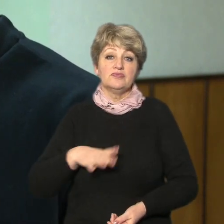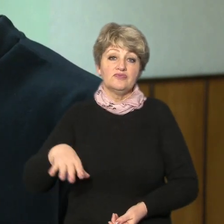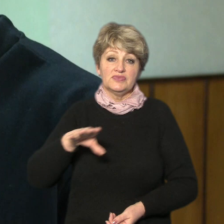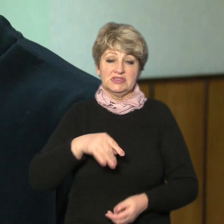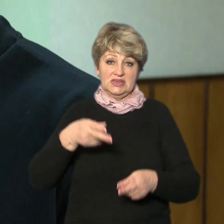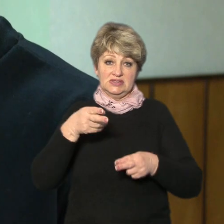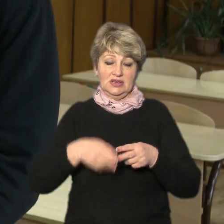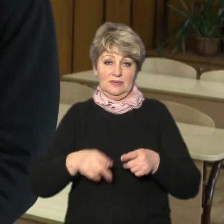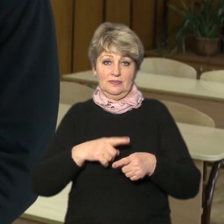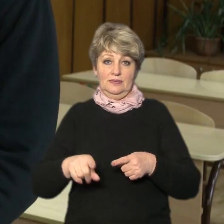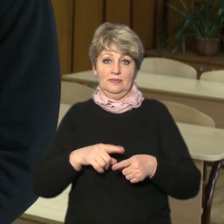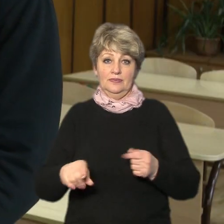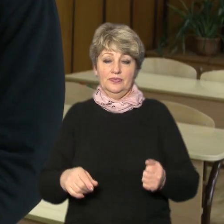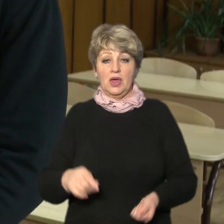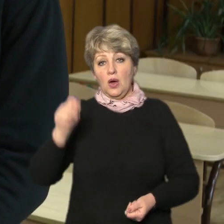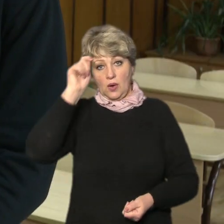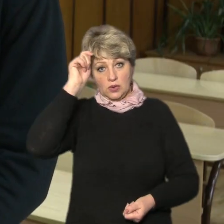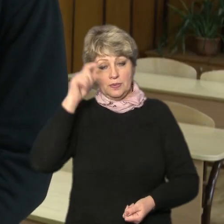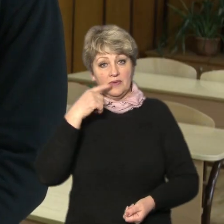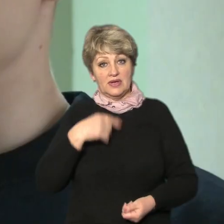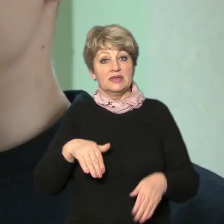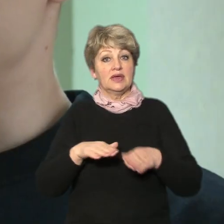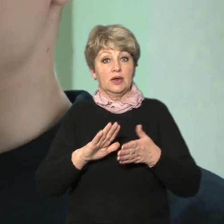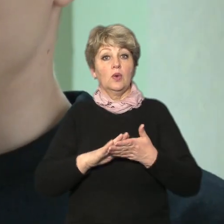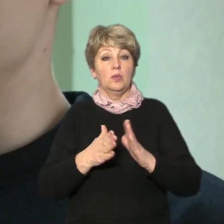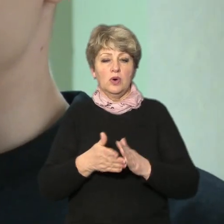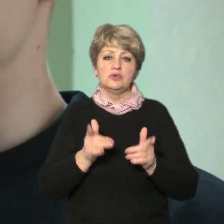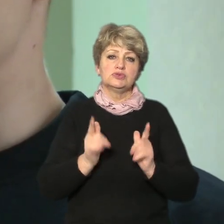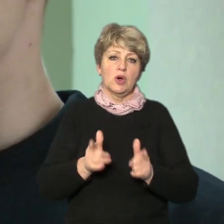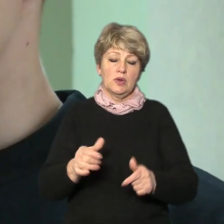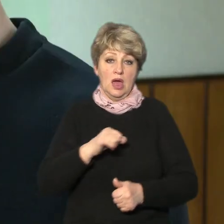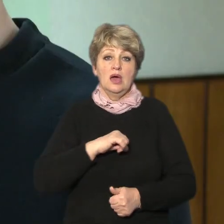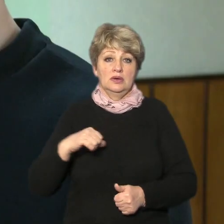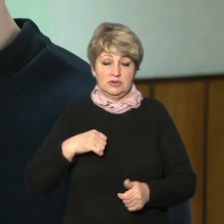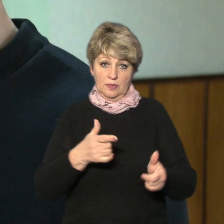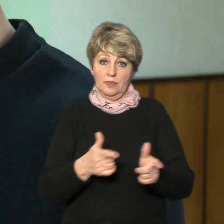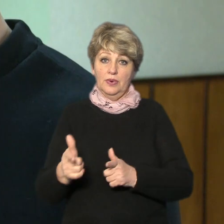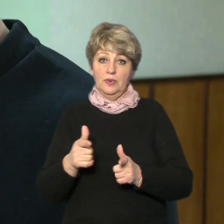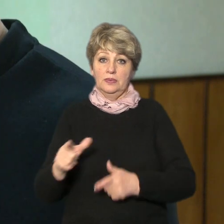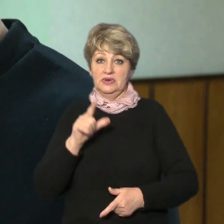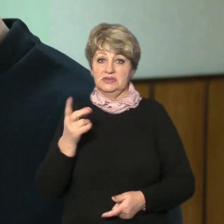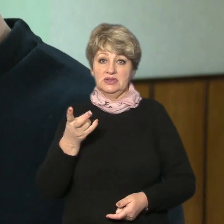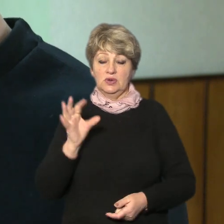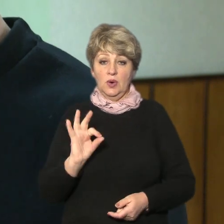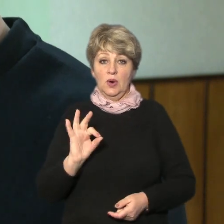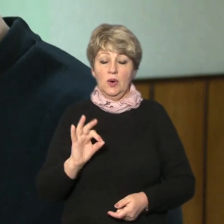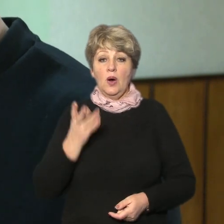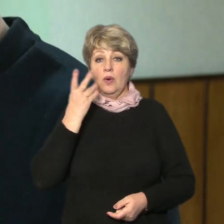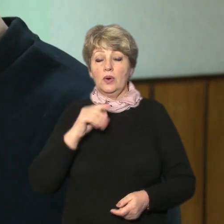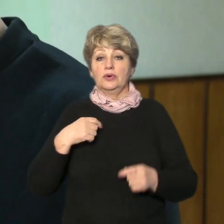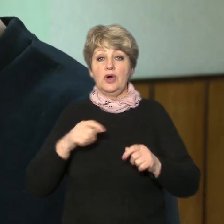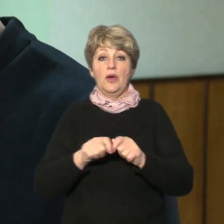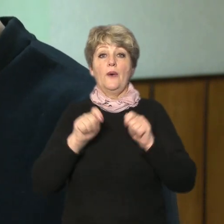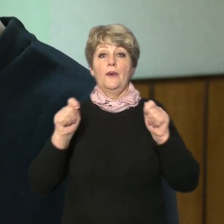скоріше хлопець каже що за таких умов здатен і самостійно підготуватися до зину в більшості випадків відкриваю інтернет